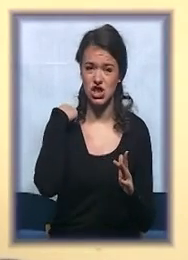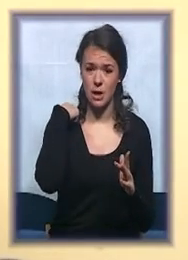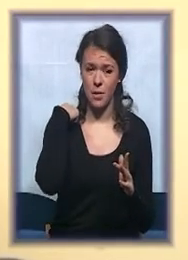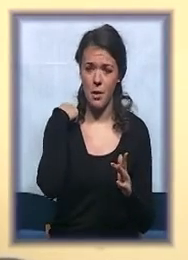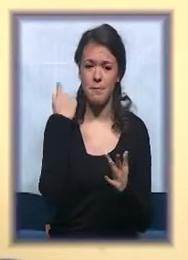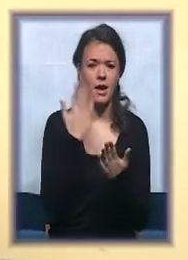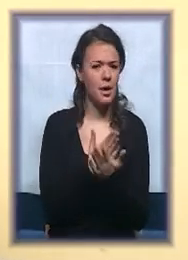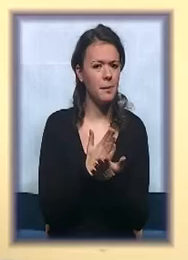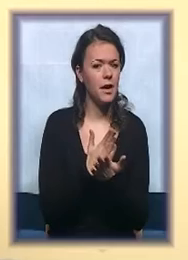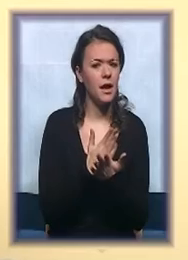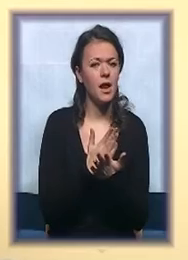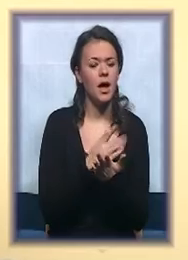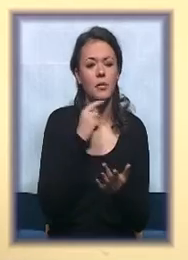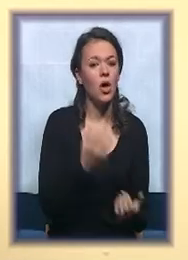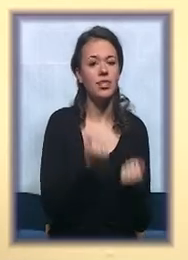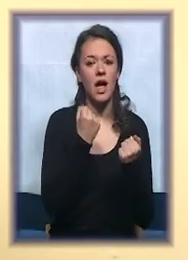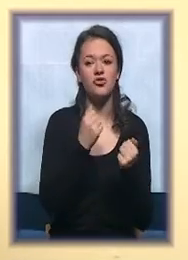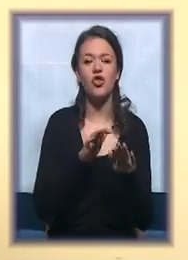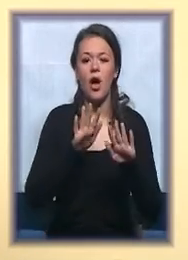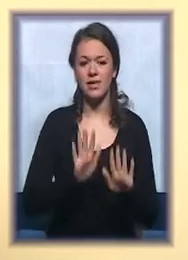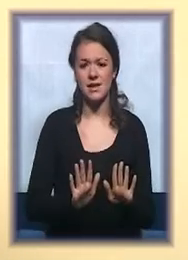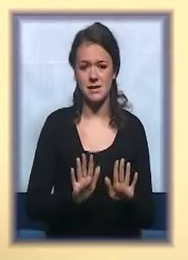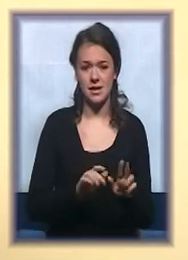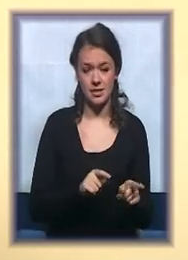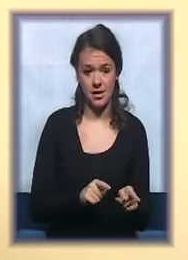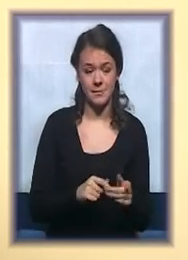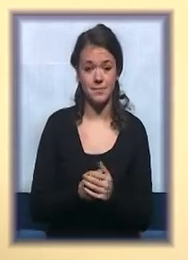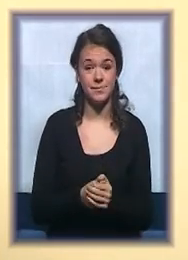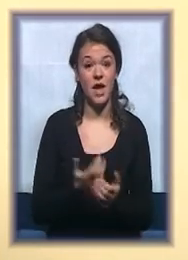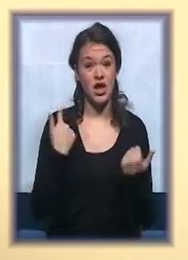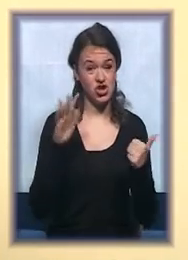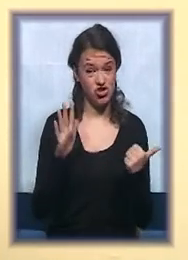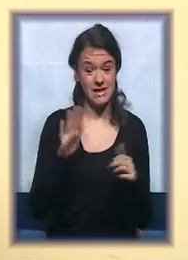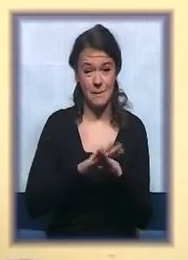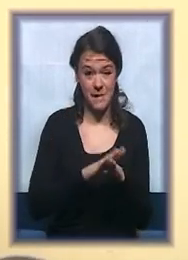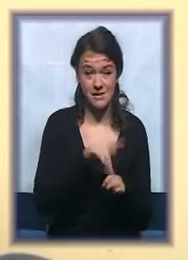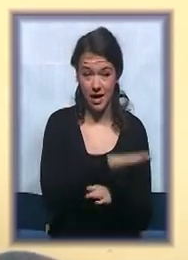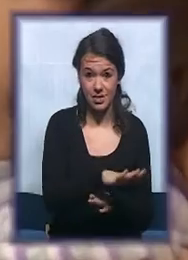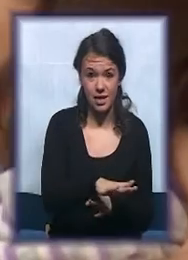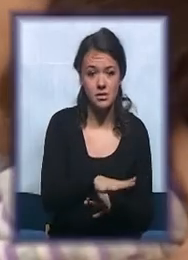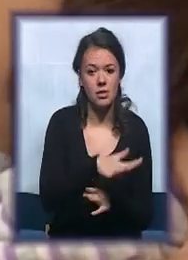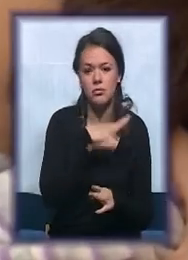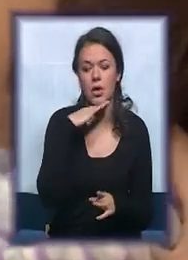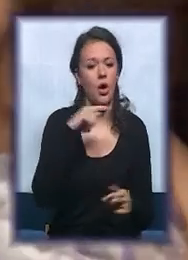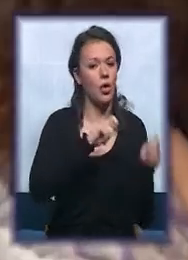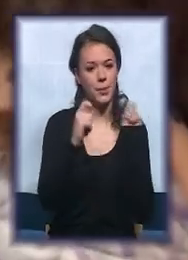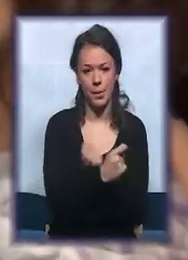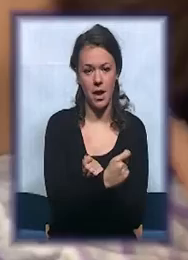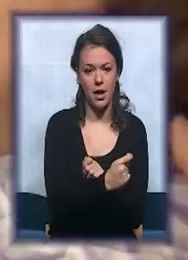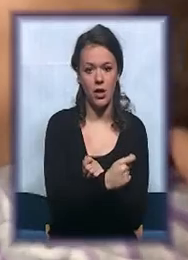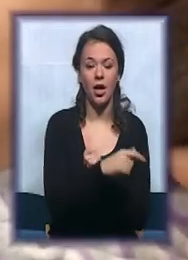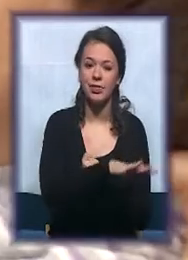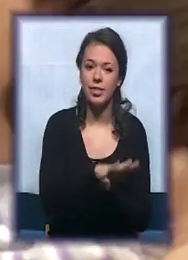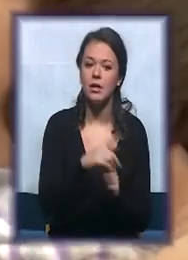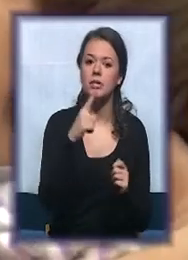bilo je teško njih uopšte stavljati sedeći položaj. Od šestog meseca dete se toliko promenjalo, dete je